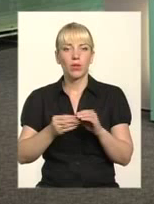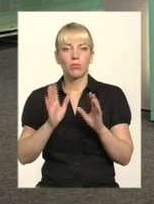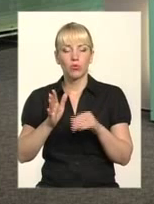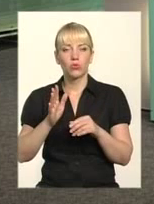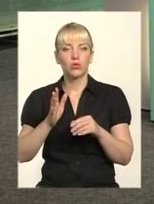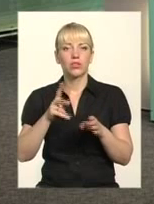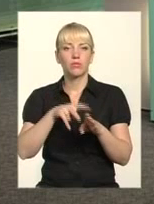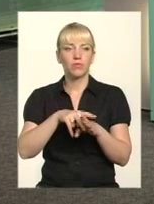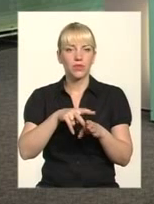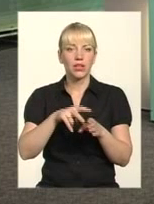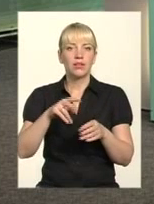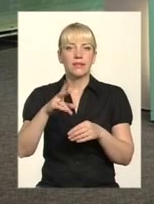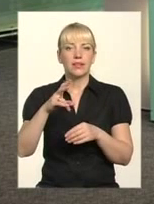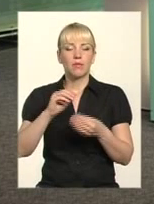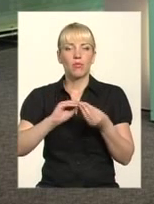голову.